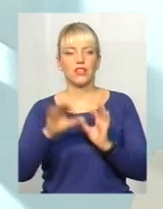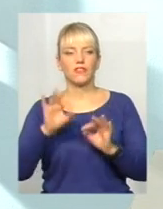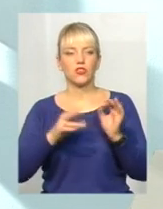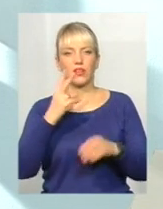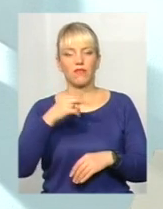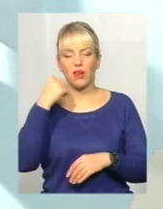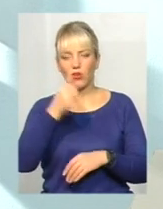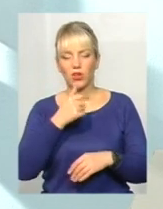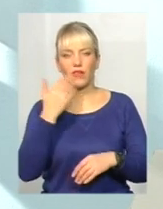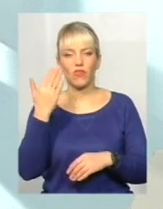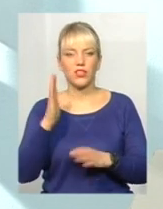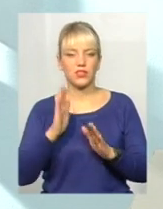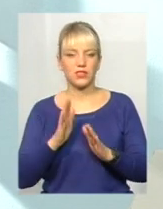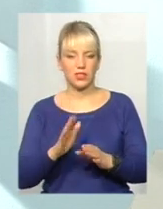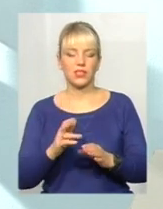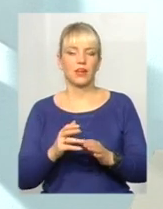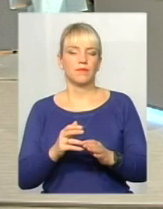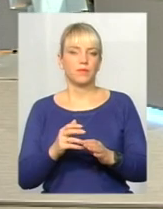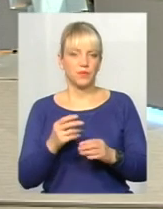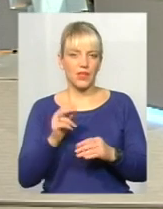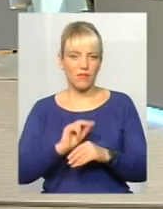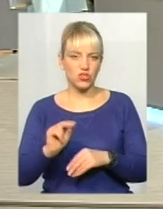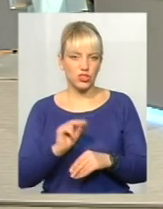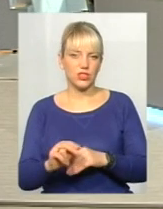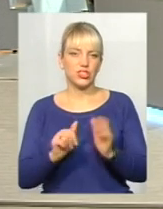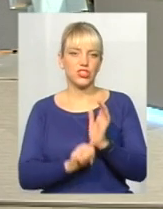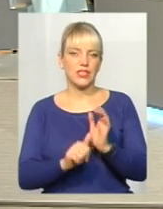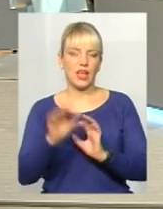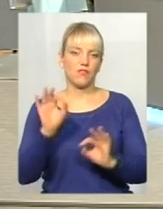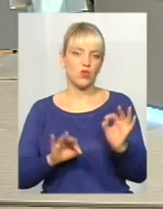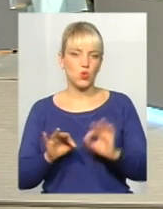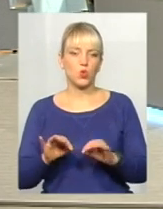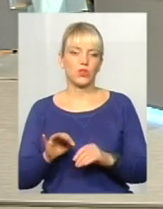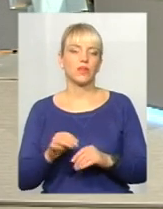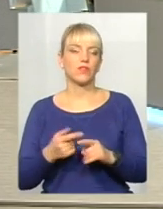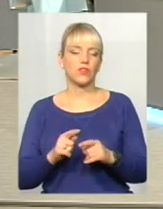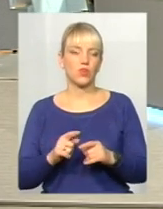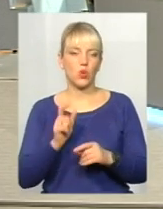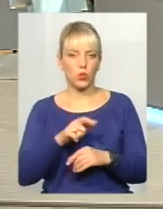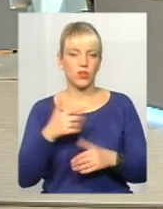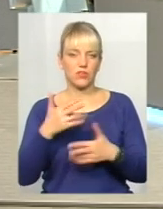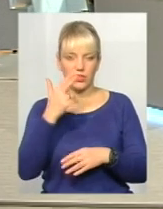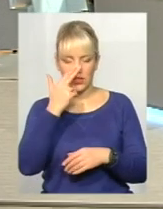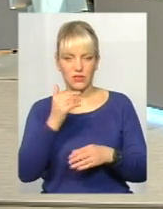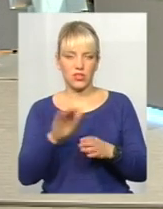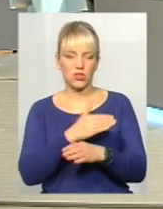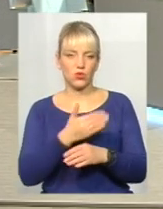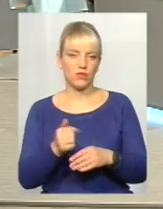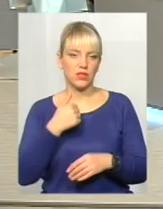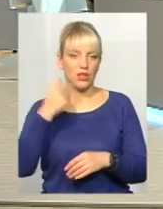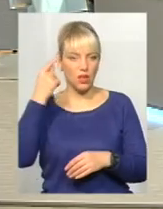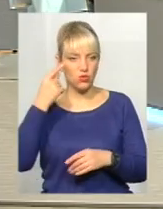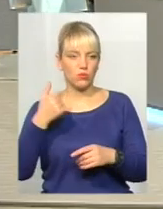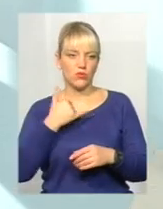роки навчання люди вже сортують. Я думаю, що в нас